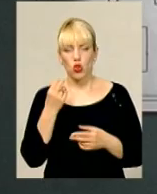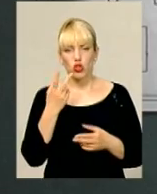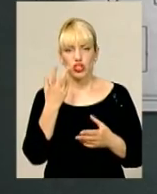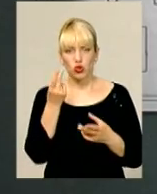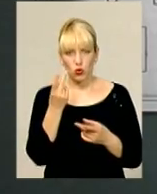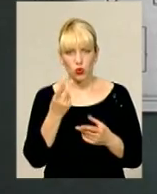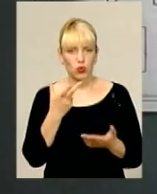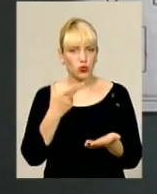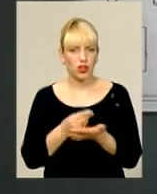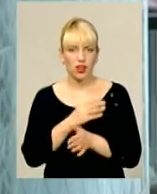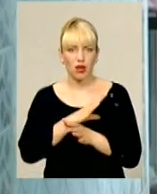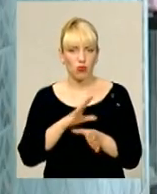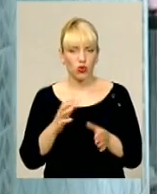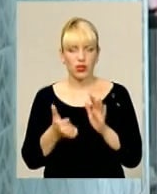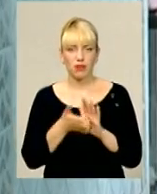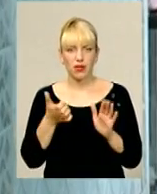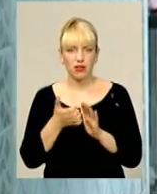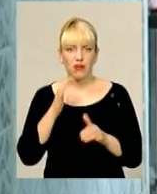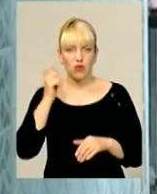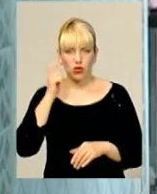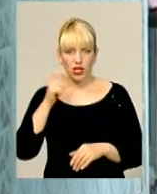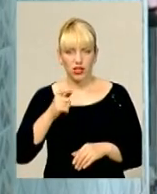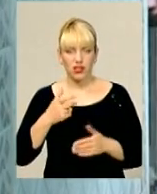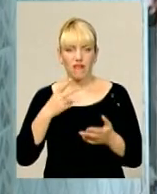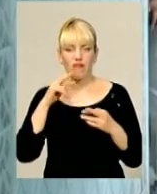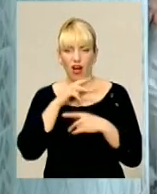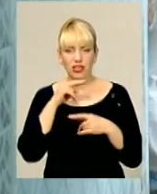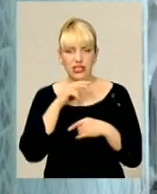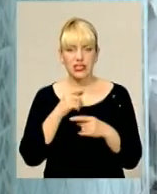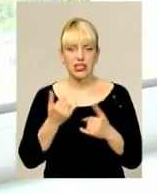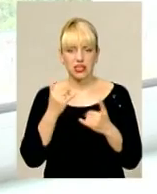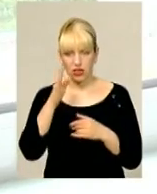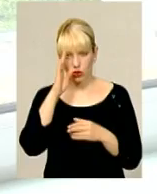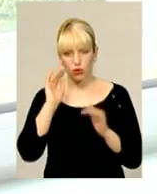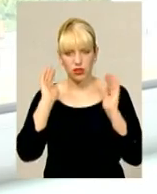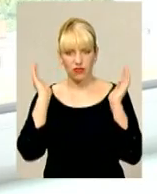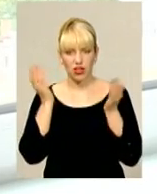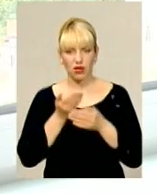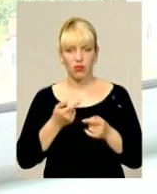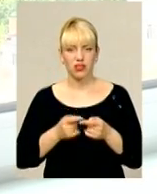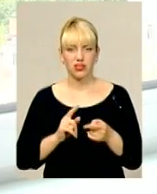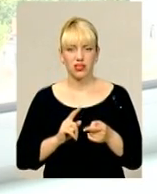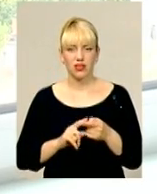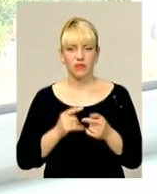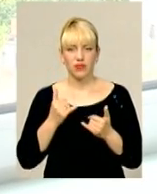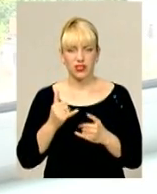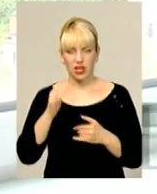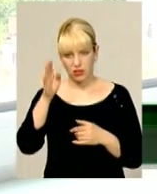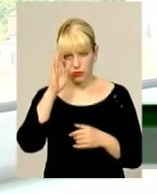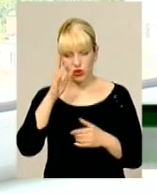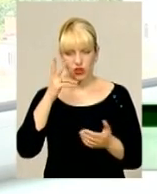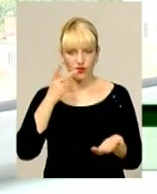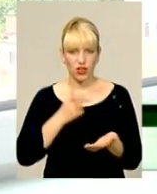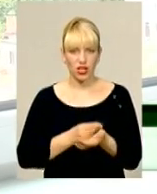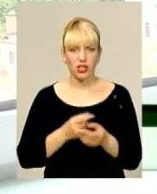торік, не було. Все через брак в Україні вакцин. Нині хлопчик лежить у реанімації. Йому ввели спеціальну кому,